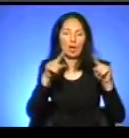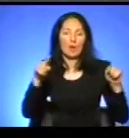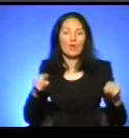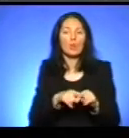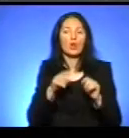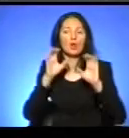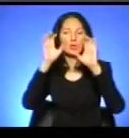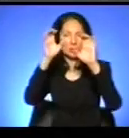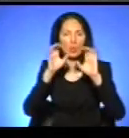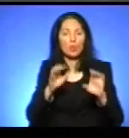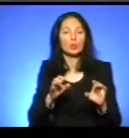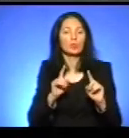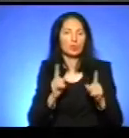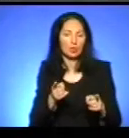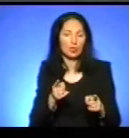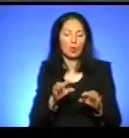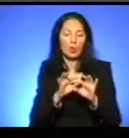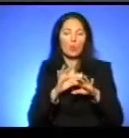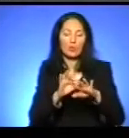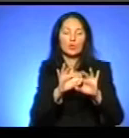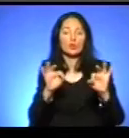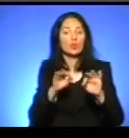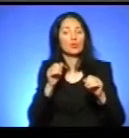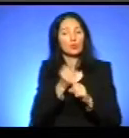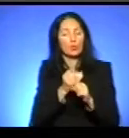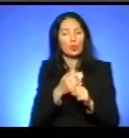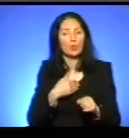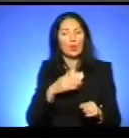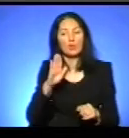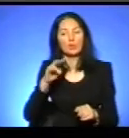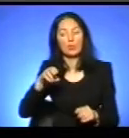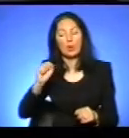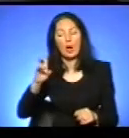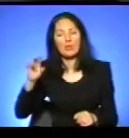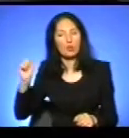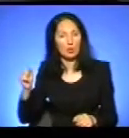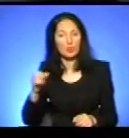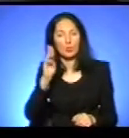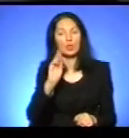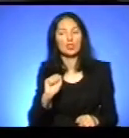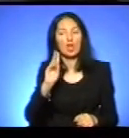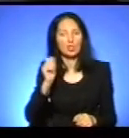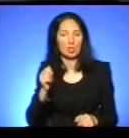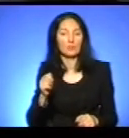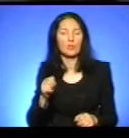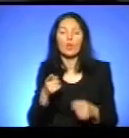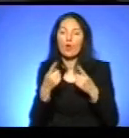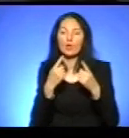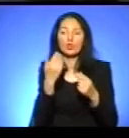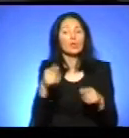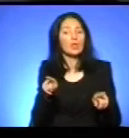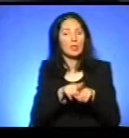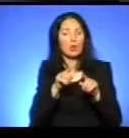законодавства, відповідно, проводити якусь роз'яснювальну роботу. Ми з Володимиром Анатолійовичем Шашкіним говорили, що ви також проводите роз